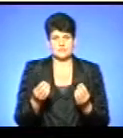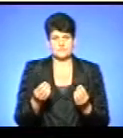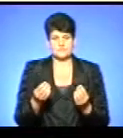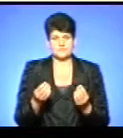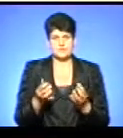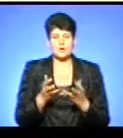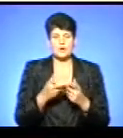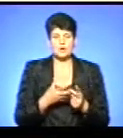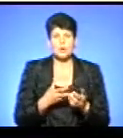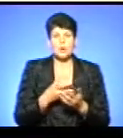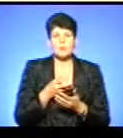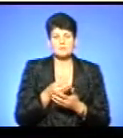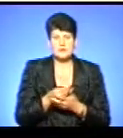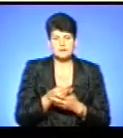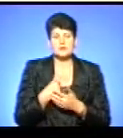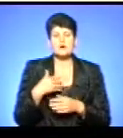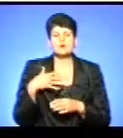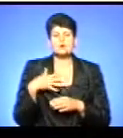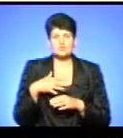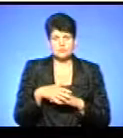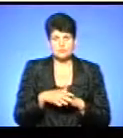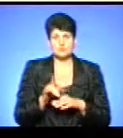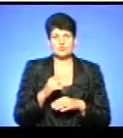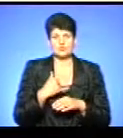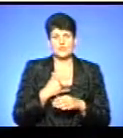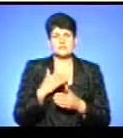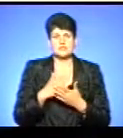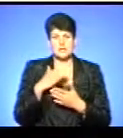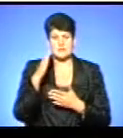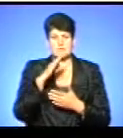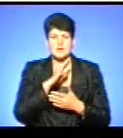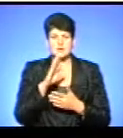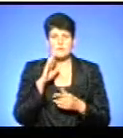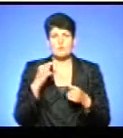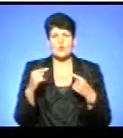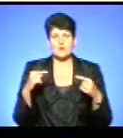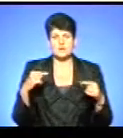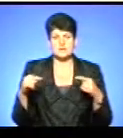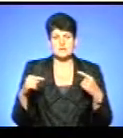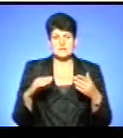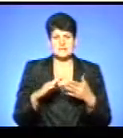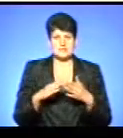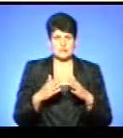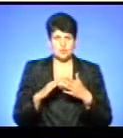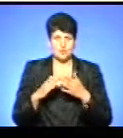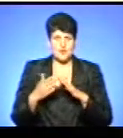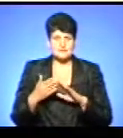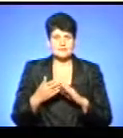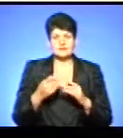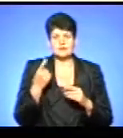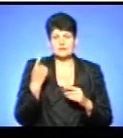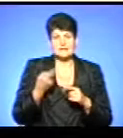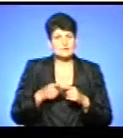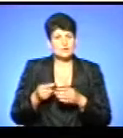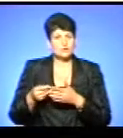На рахунок оплати, ну я розумію, що зараз в нас є батьки по-різному, є різні ситуації, і для одних це дуже